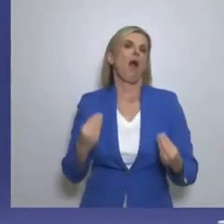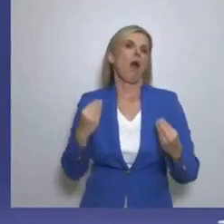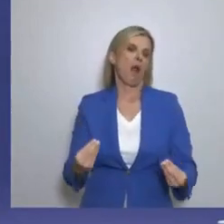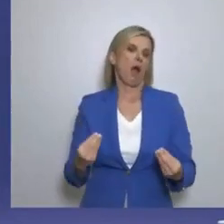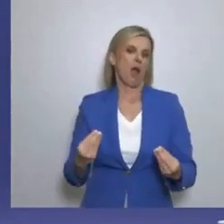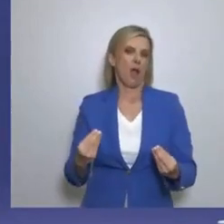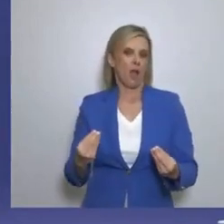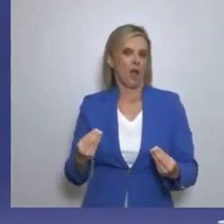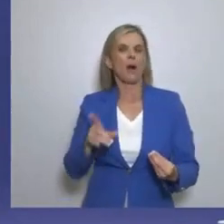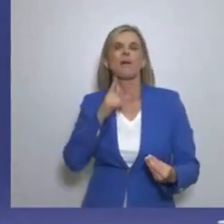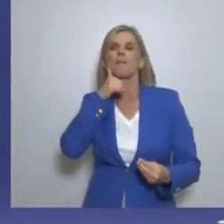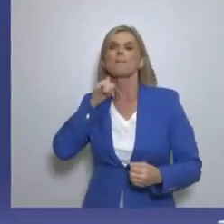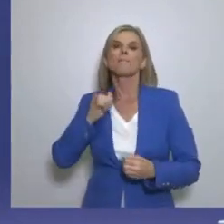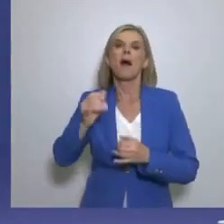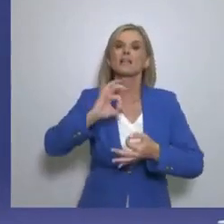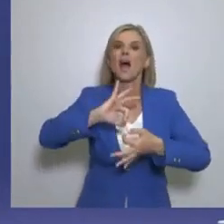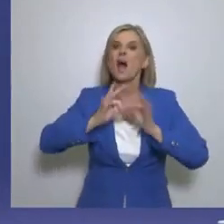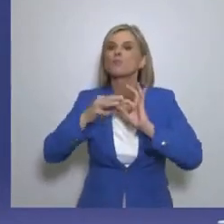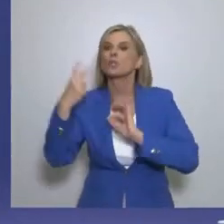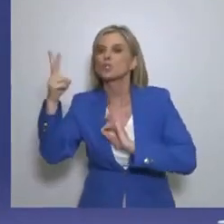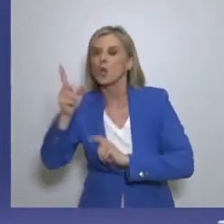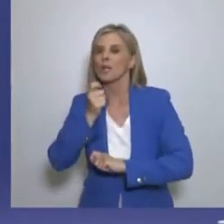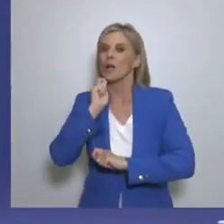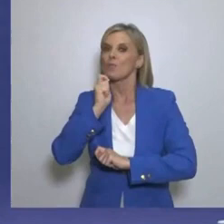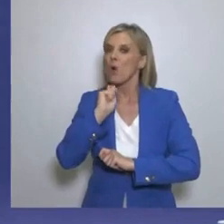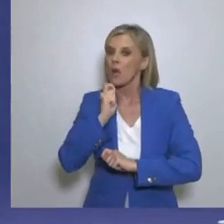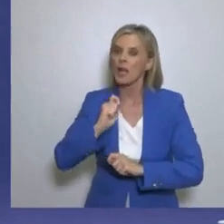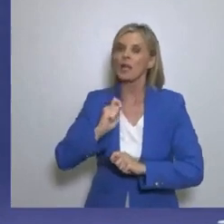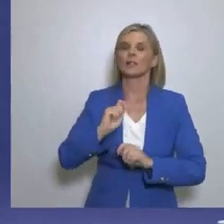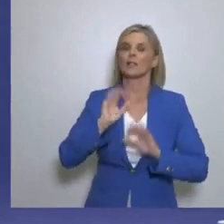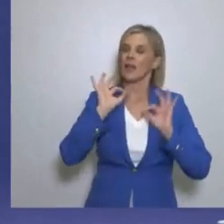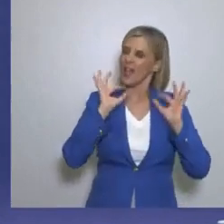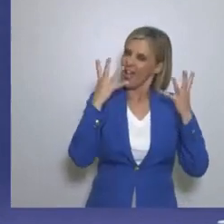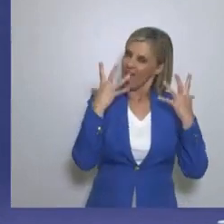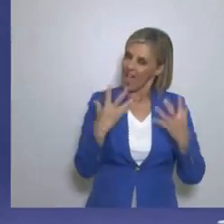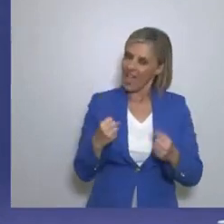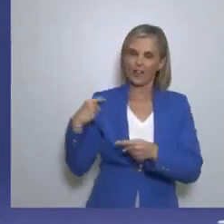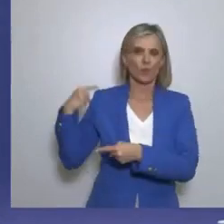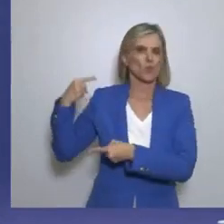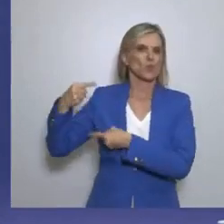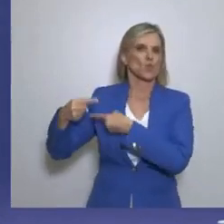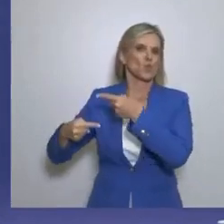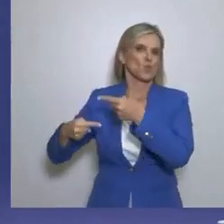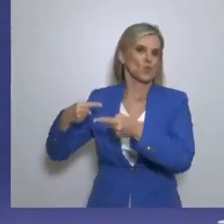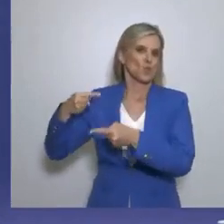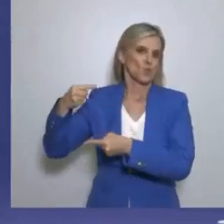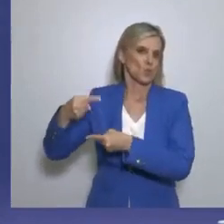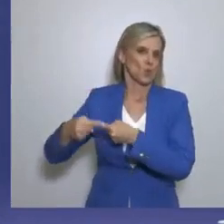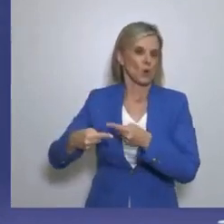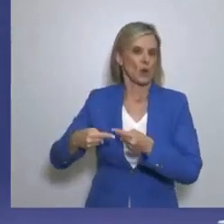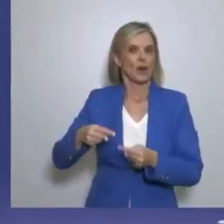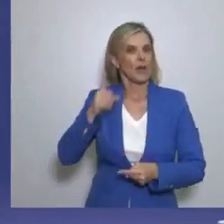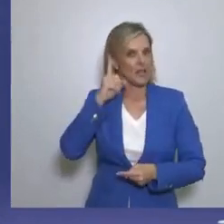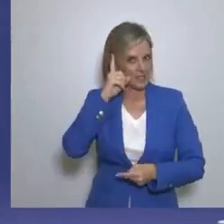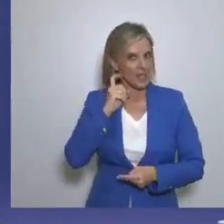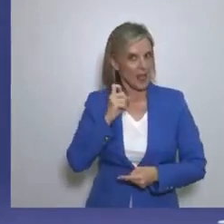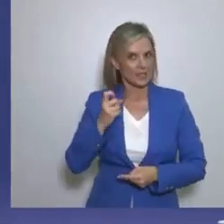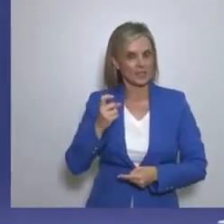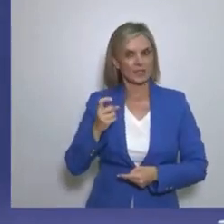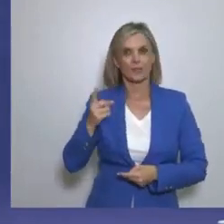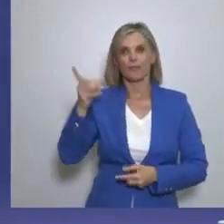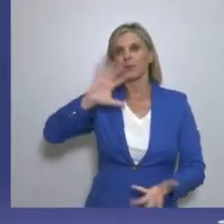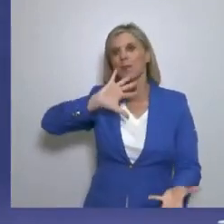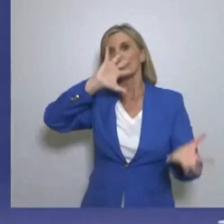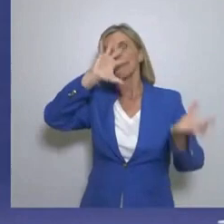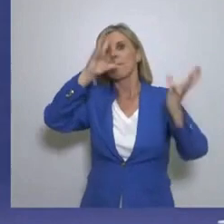και στον παγκόσμιο ιστό, ιδιαίτερα για τα παγκόσμια οικονομικά, άλλωστε η Παγκόσμια Ακαδημία με έχει βραβεύσει ως